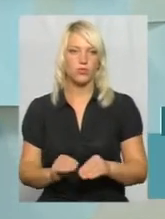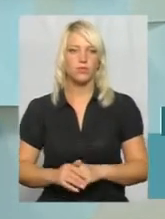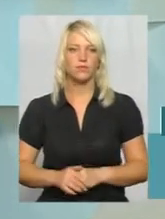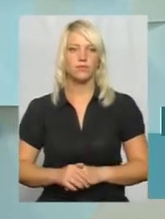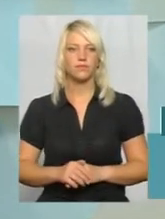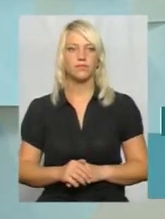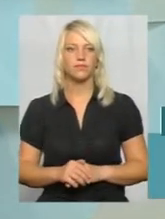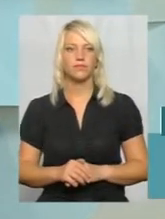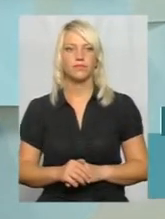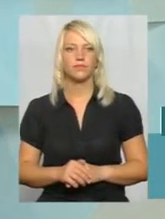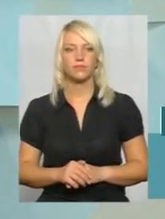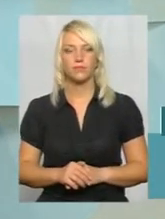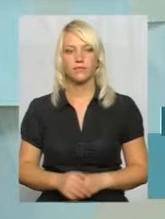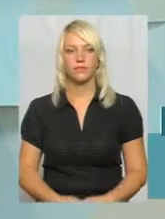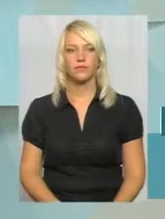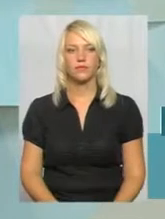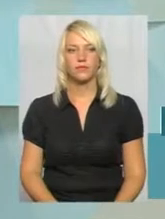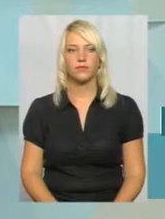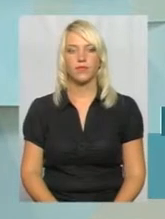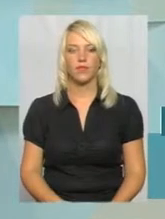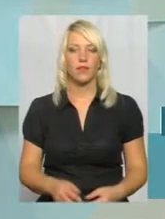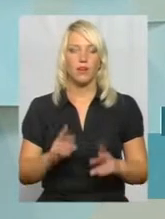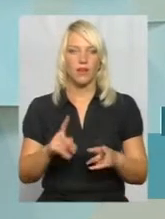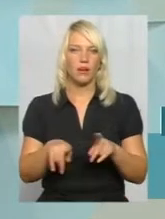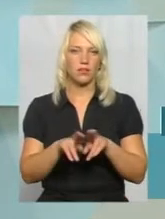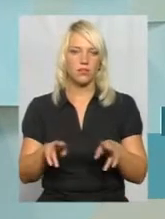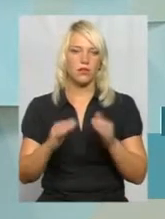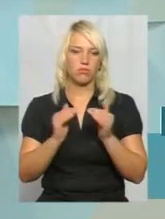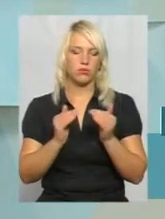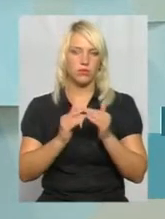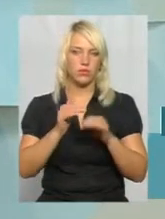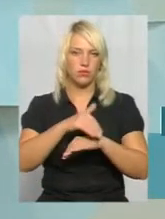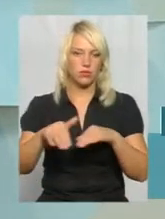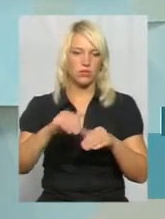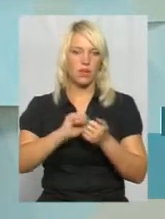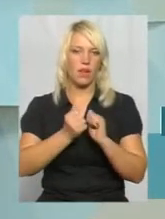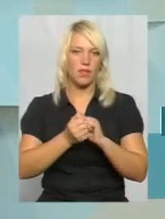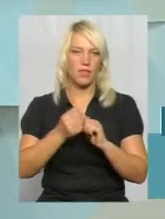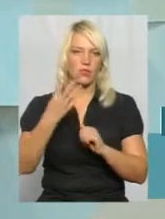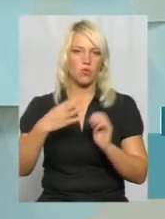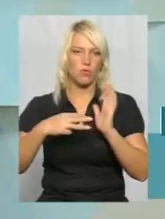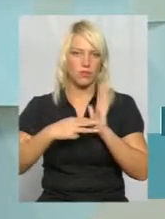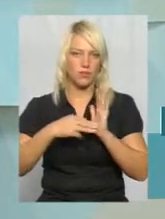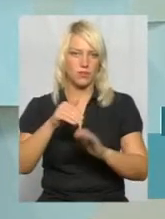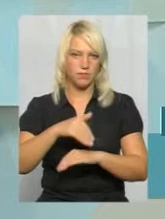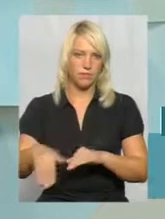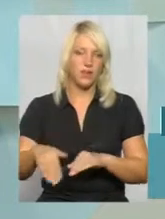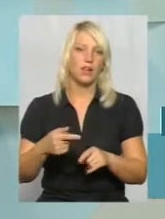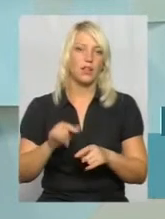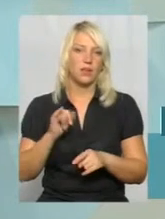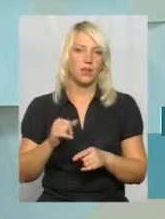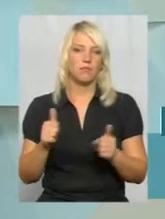одному з таких будинків по Кам'янецькій 48. Це по центру, у нас є декілька таких парканів біля